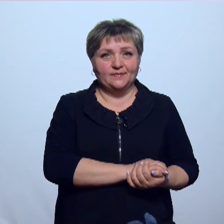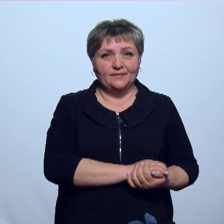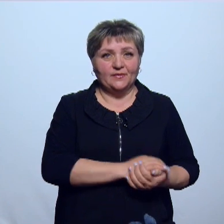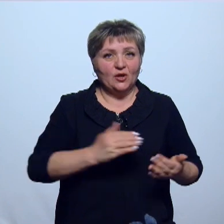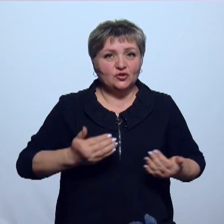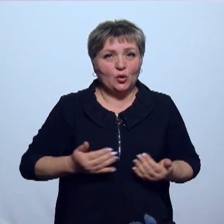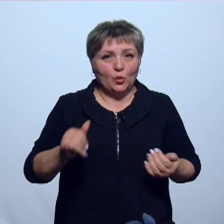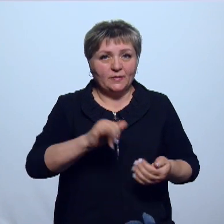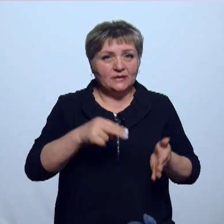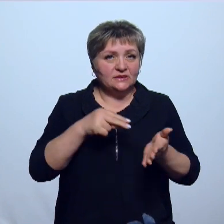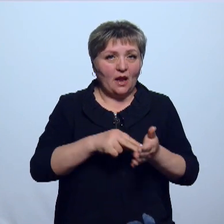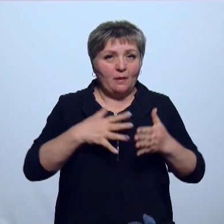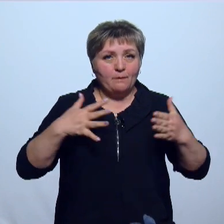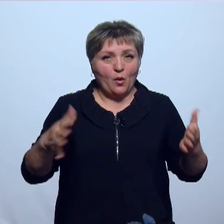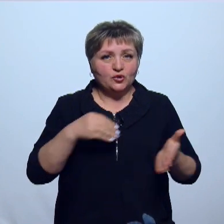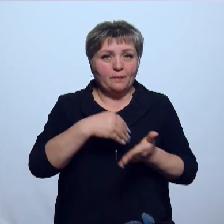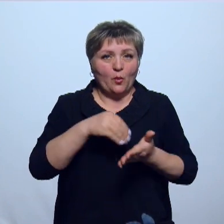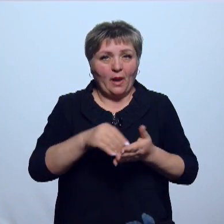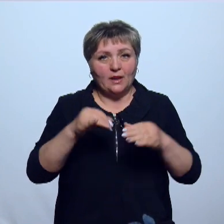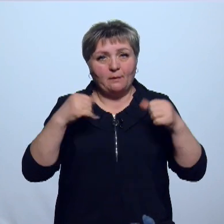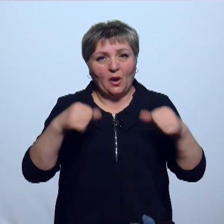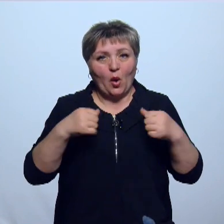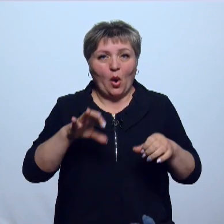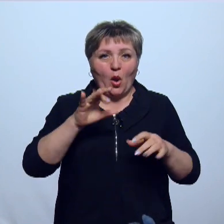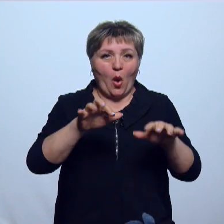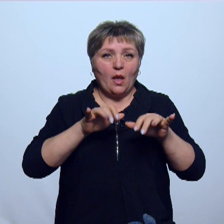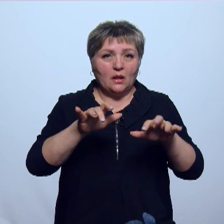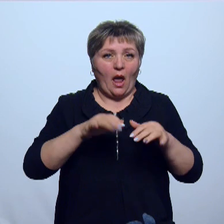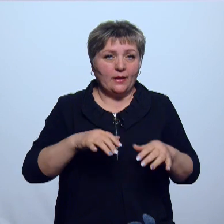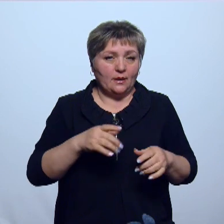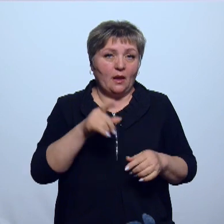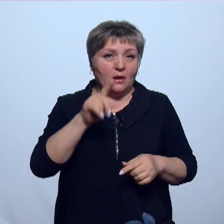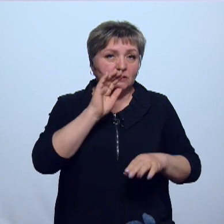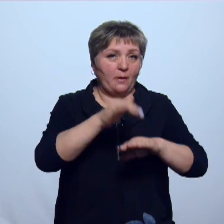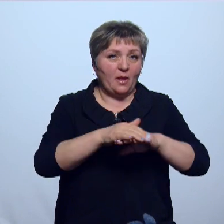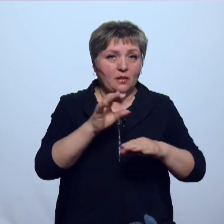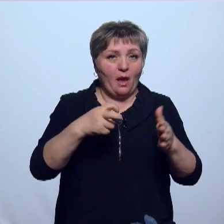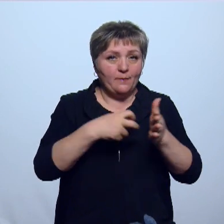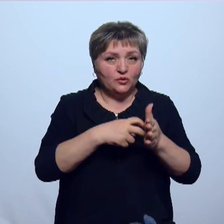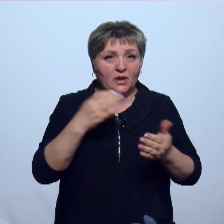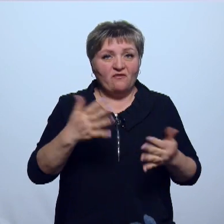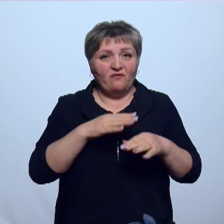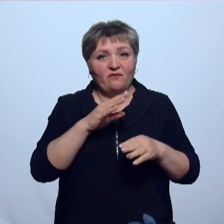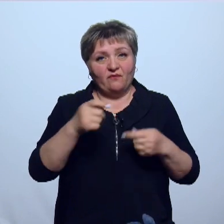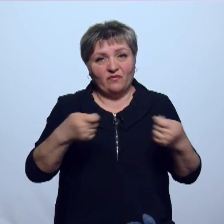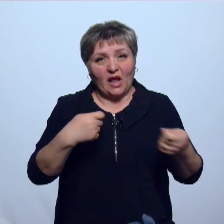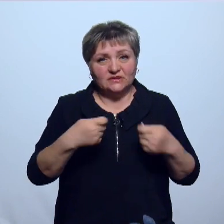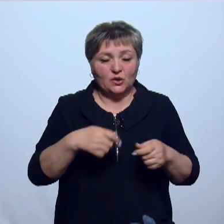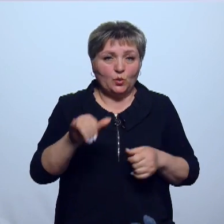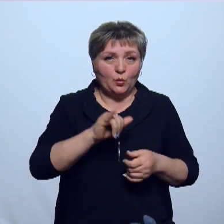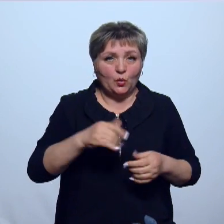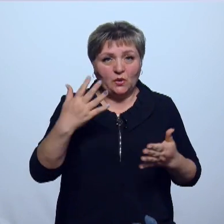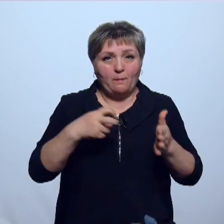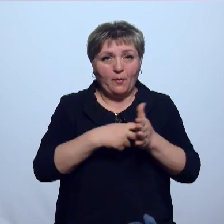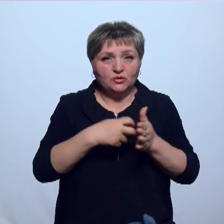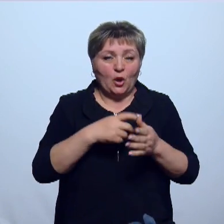Жители Удмуртии стали больше покупать и продавать онлайн. Очевидный рост заметили на почте. И сегодня власти республики подписали соглашение с